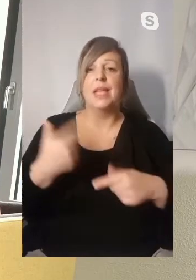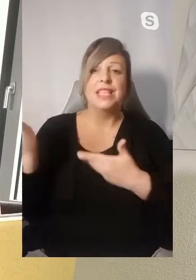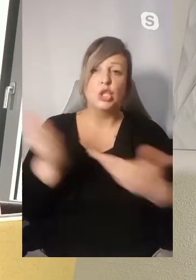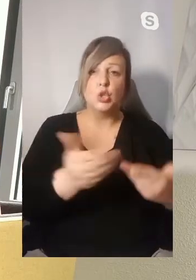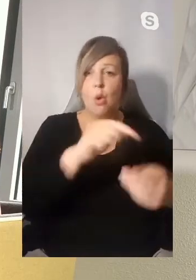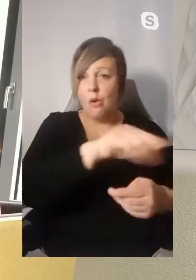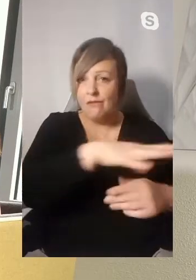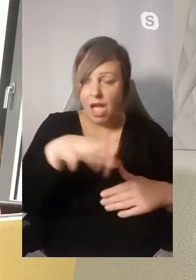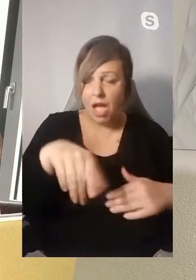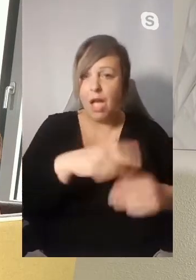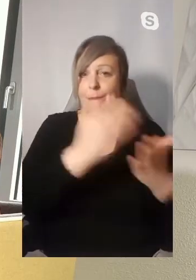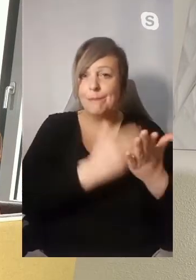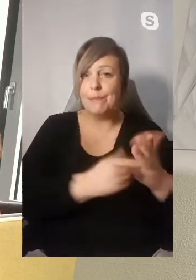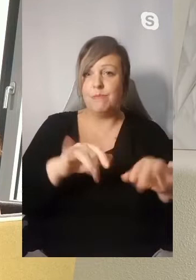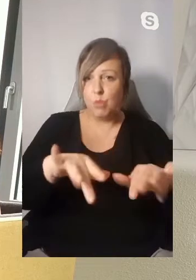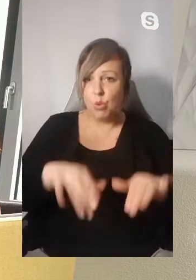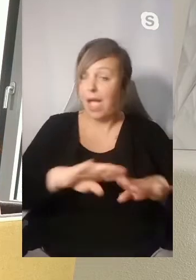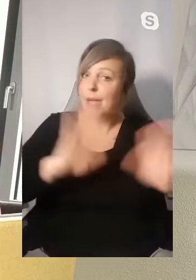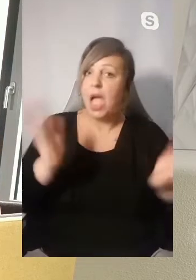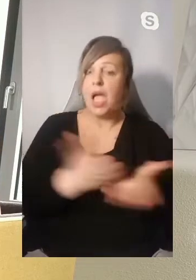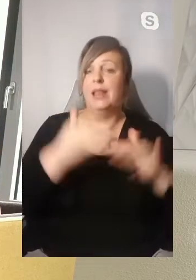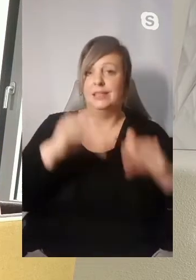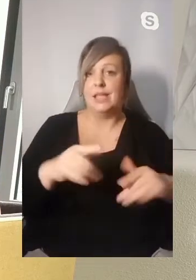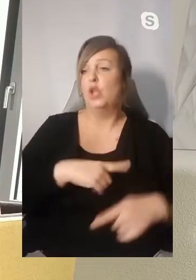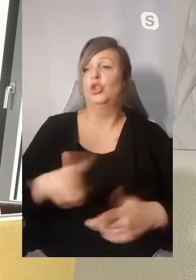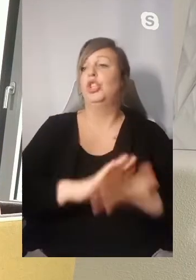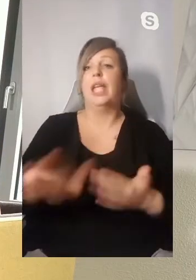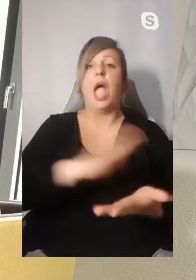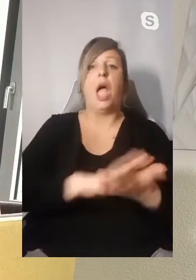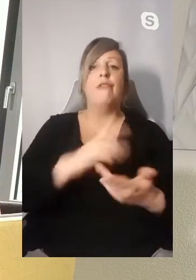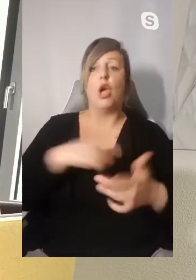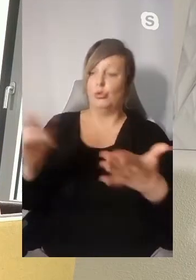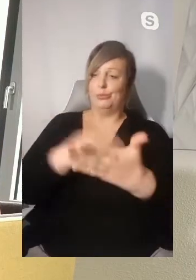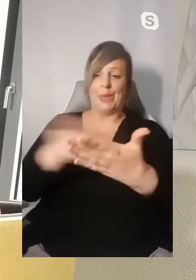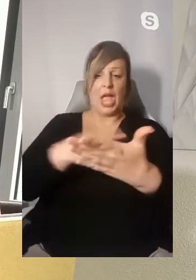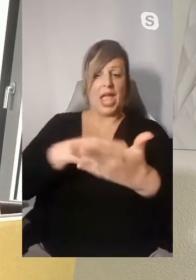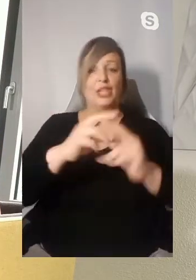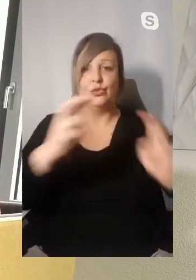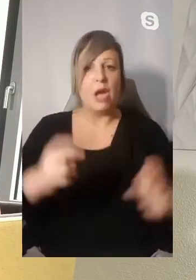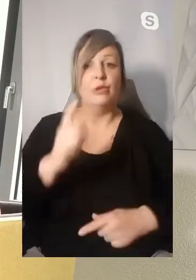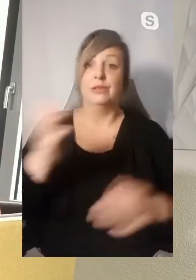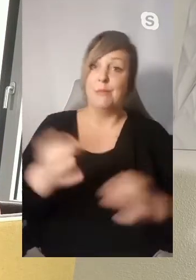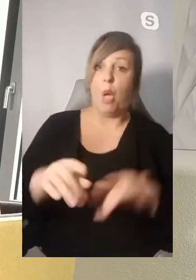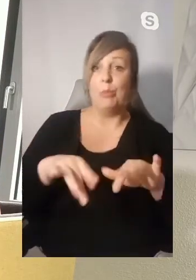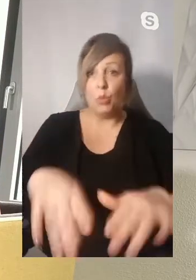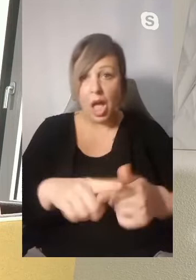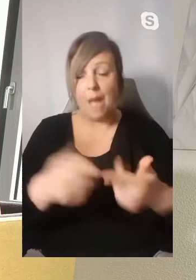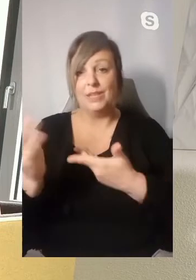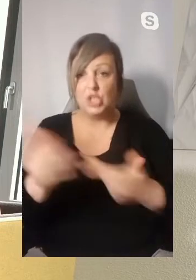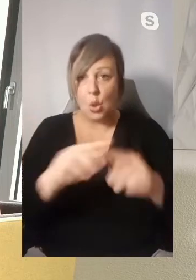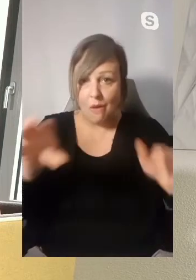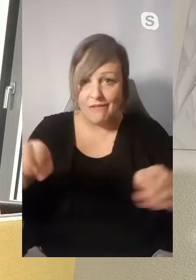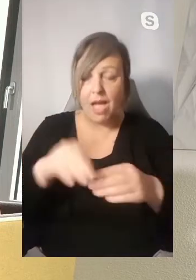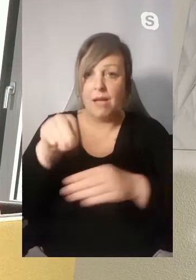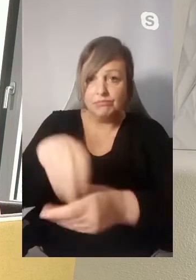Serverkapazitäten, dass wir Programme haben, weil all das wird, es ist ja nicht getan, sich einfach nur mit einem Pad zu Hause hinzusetzen. Man braucht ja dann auch die Programme und die Server und so weiter.